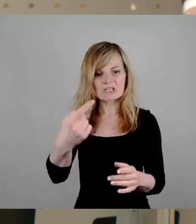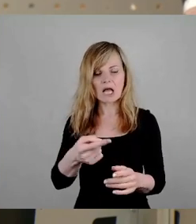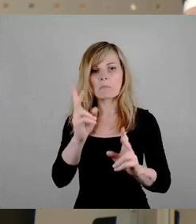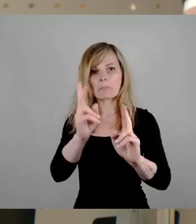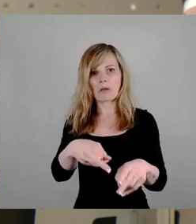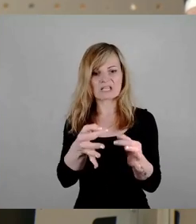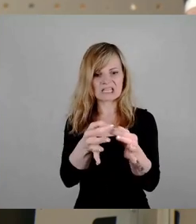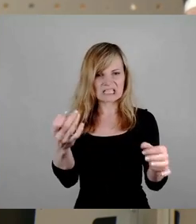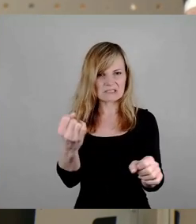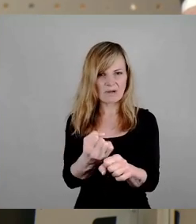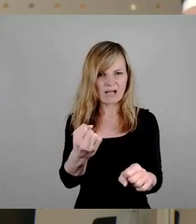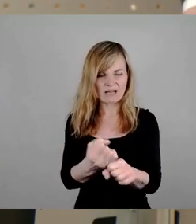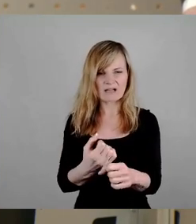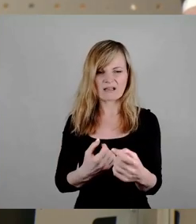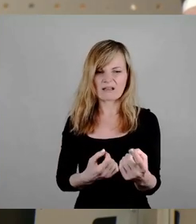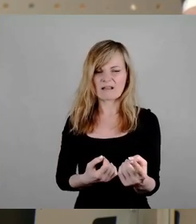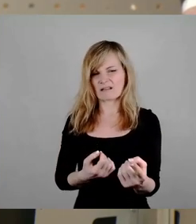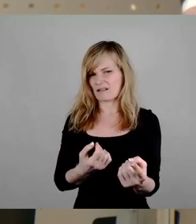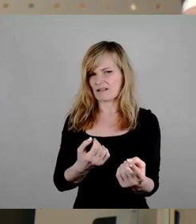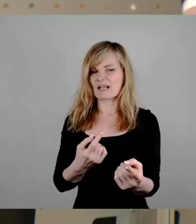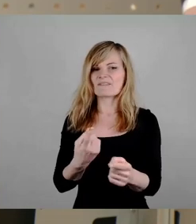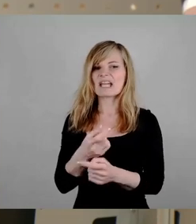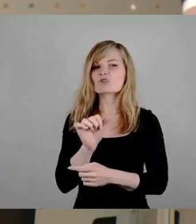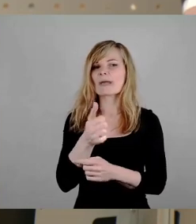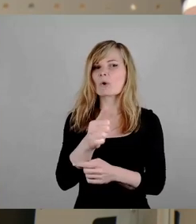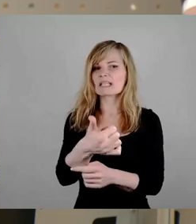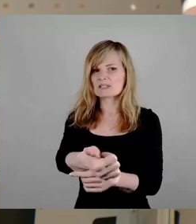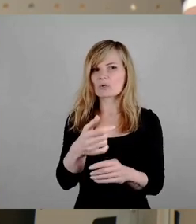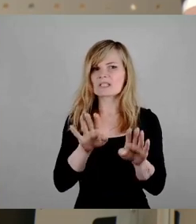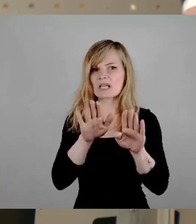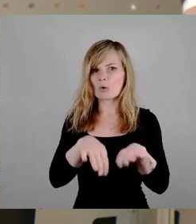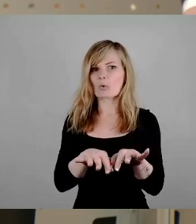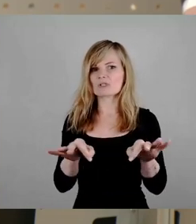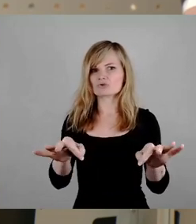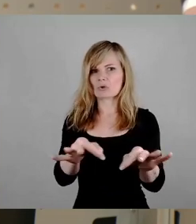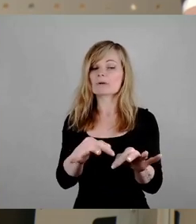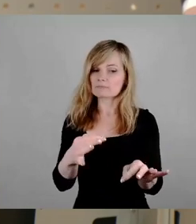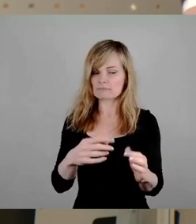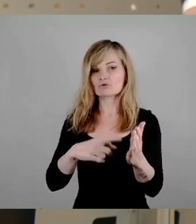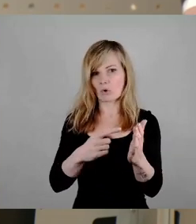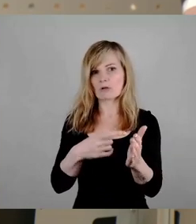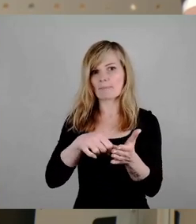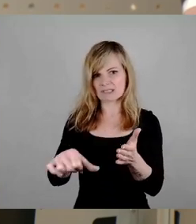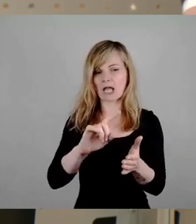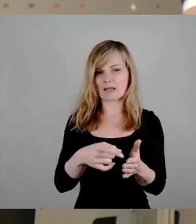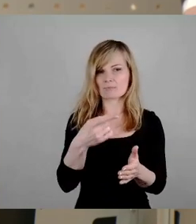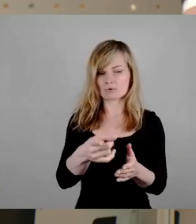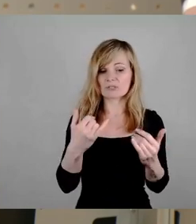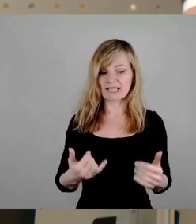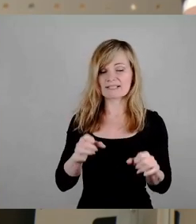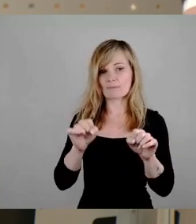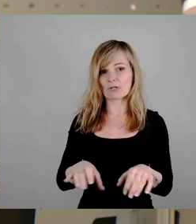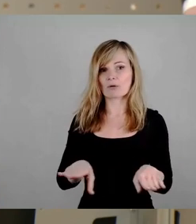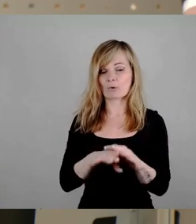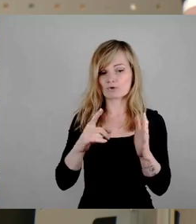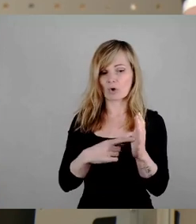auch sagen, die Spekulationsgrundstücke sind, könnte, sollte man besteuern. Und wir haben jetzt die Möglichkeit, mit der Grundsteuer C,